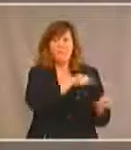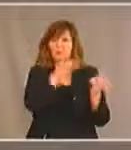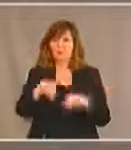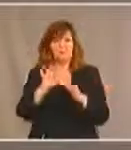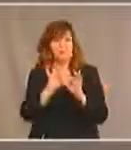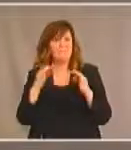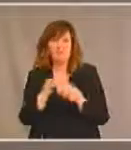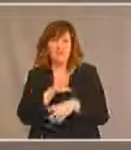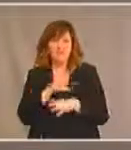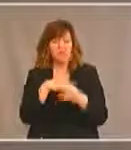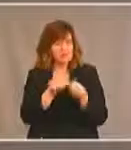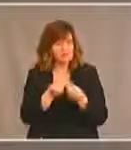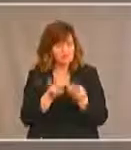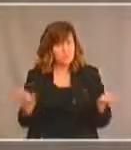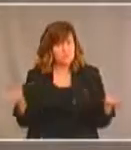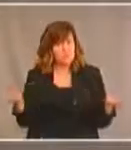Conséquemment,